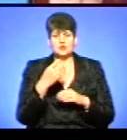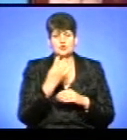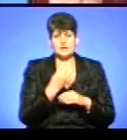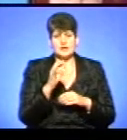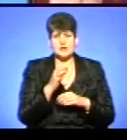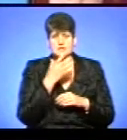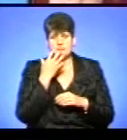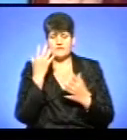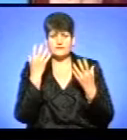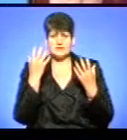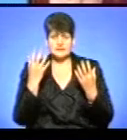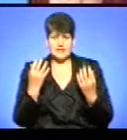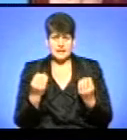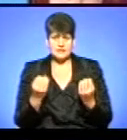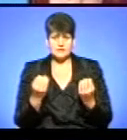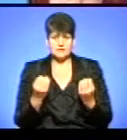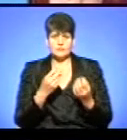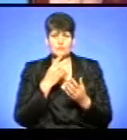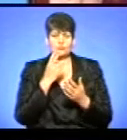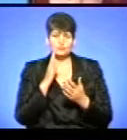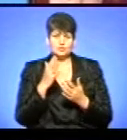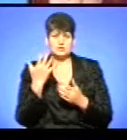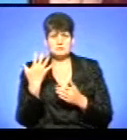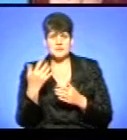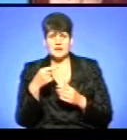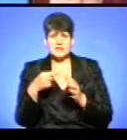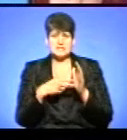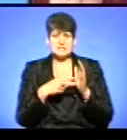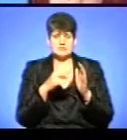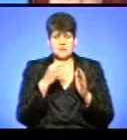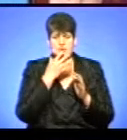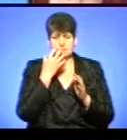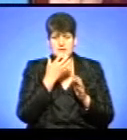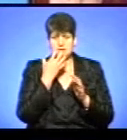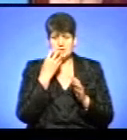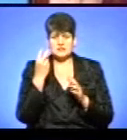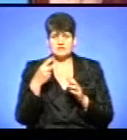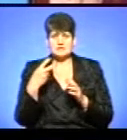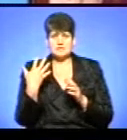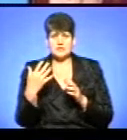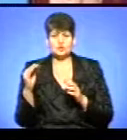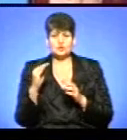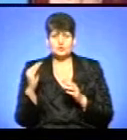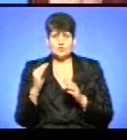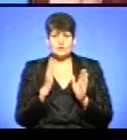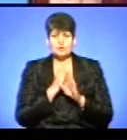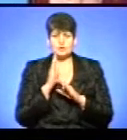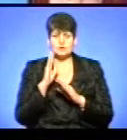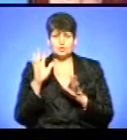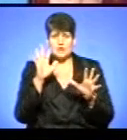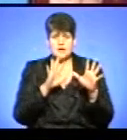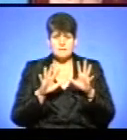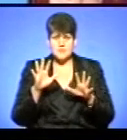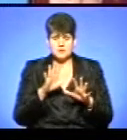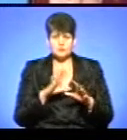тепла. В день стовпчики термометра покажуть 5-7 градусів тепла. 25 жовтня погода буде хмарною.